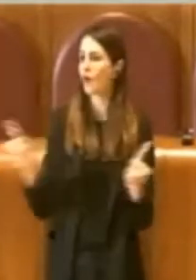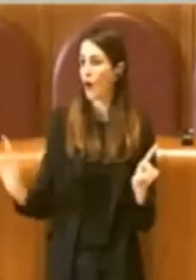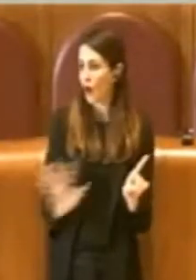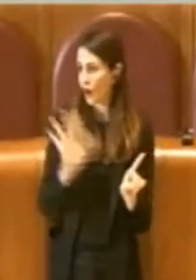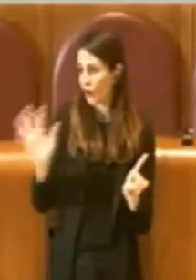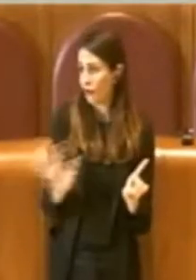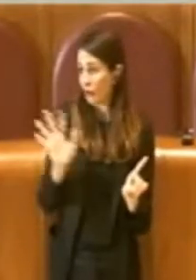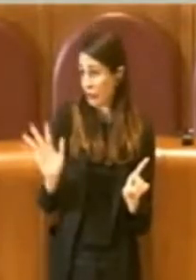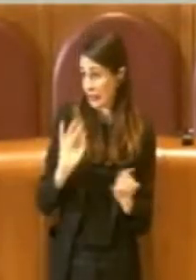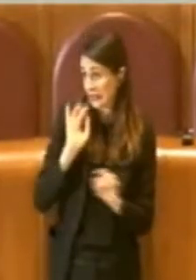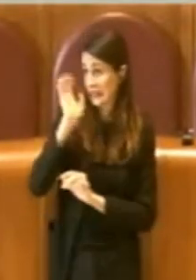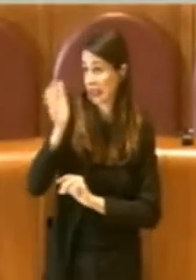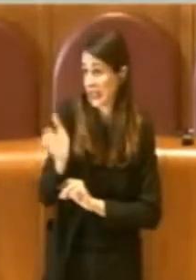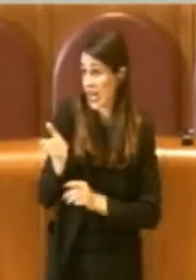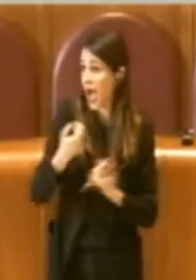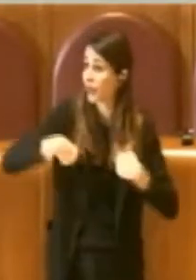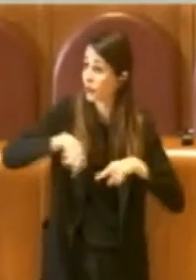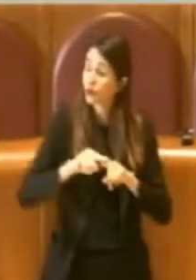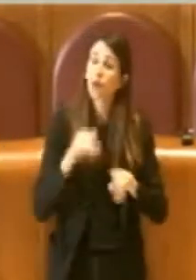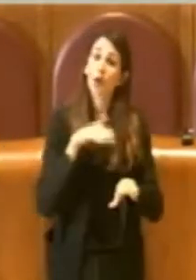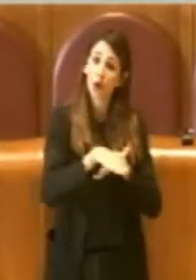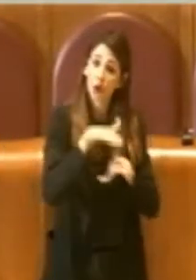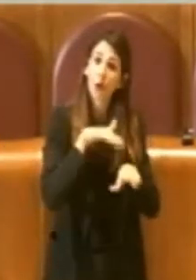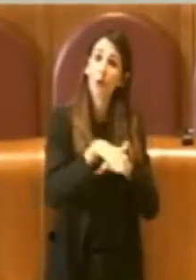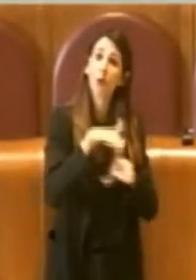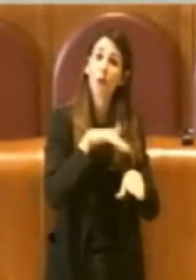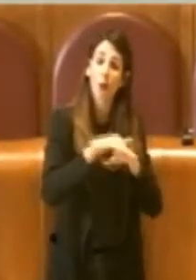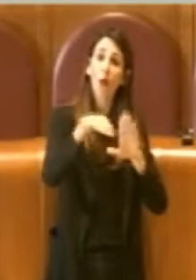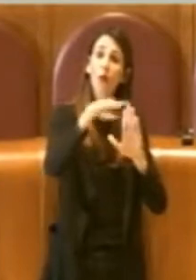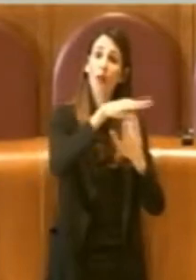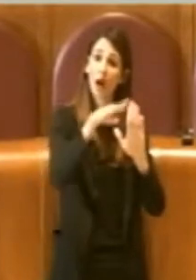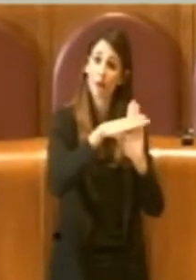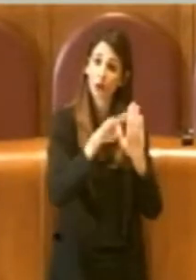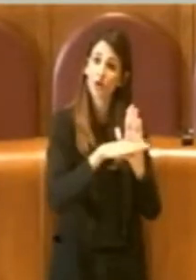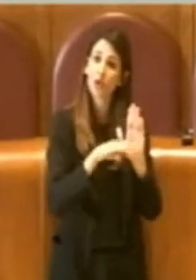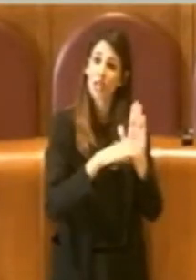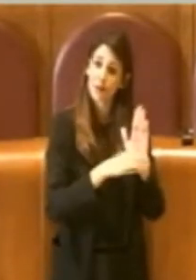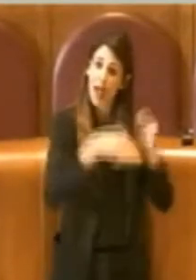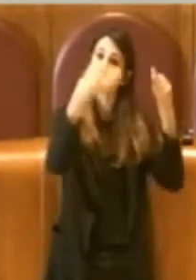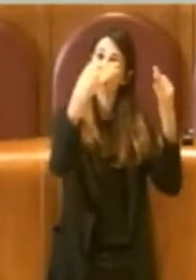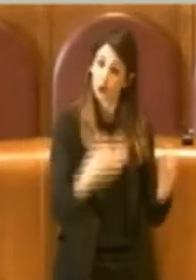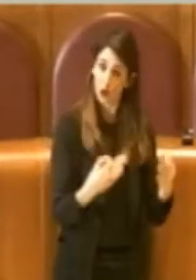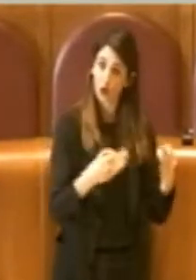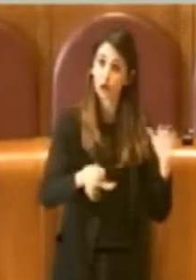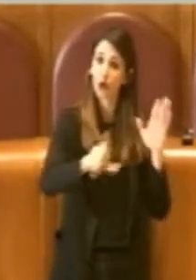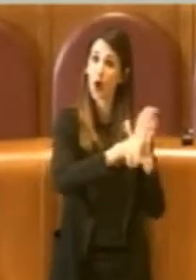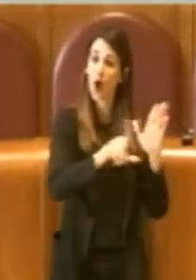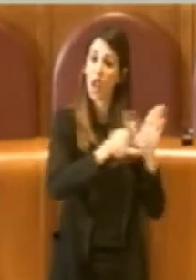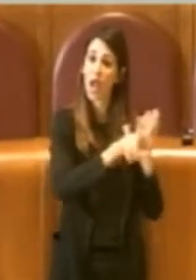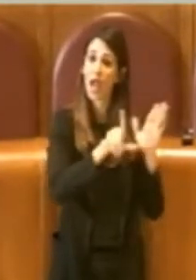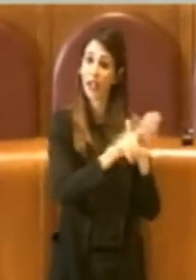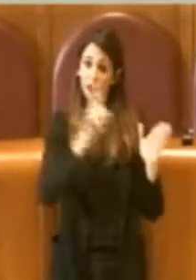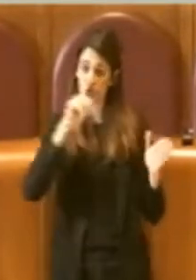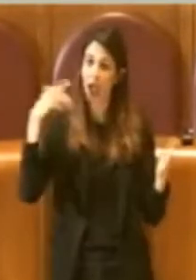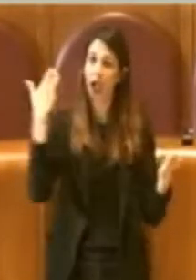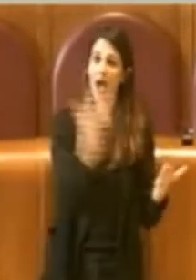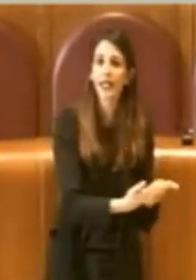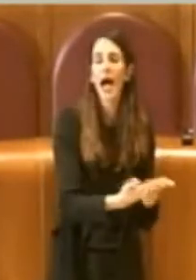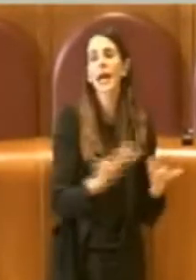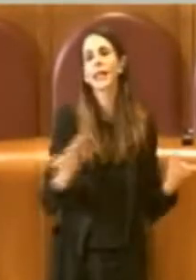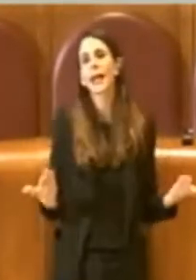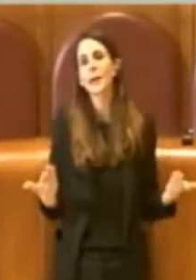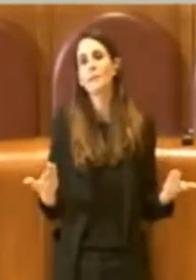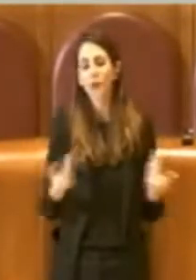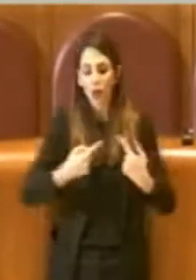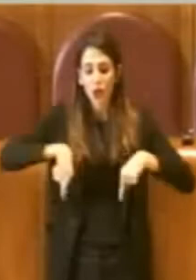che noi facciamo un iter corretto nel momento in cui vogliamo poter cambiare lo stato delle cose. Stato delle